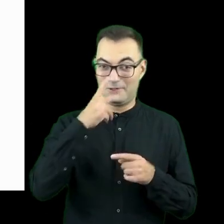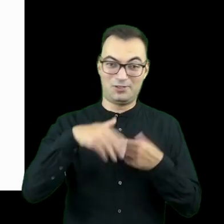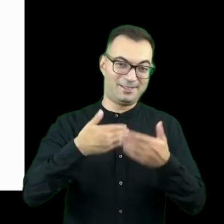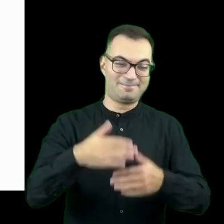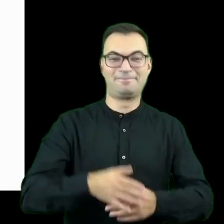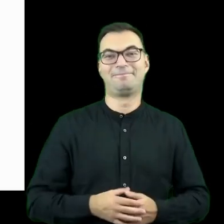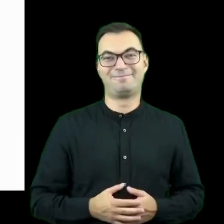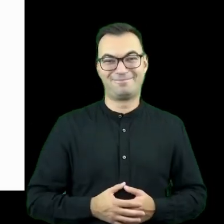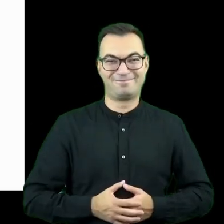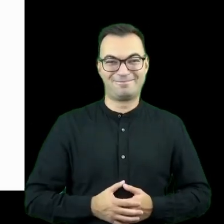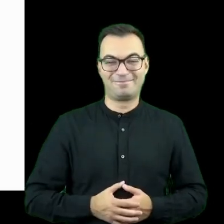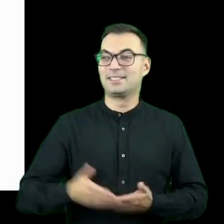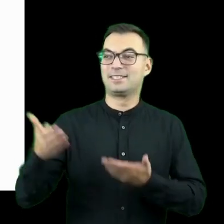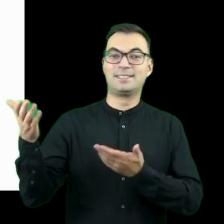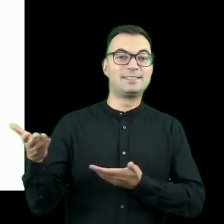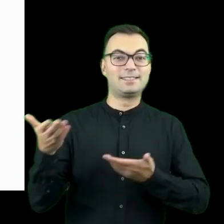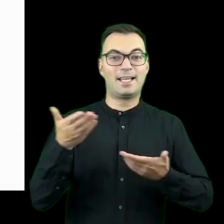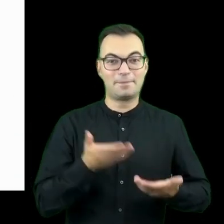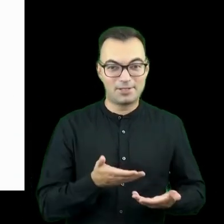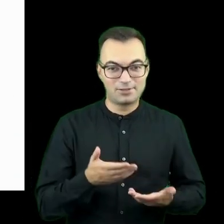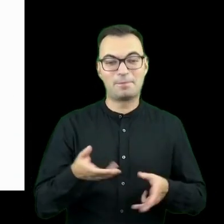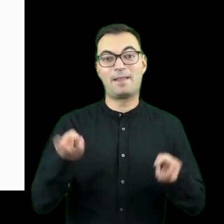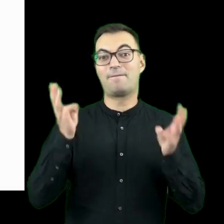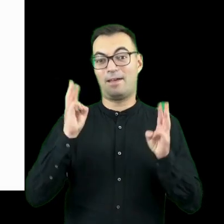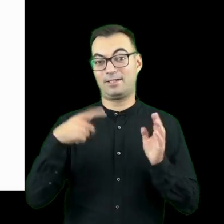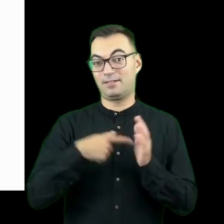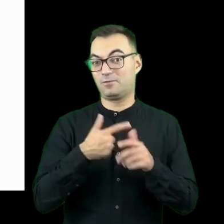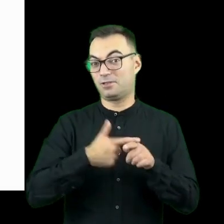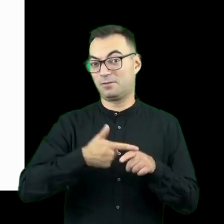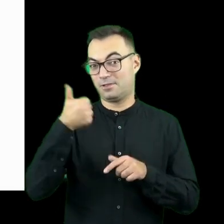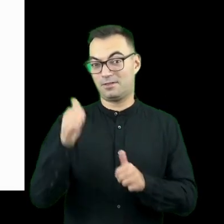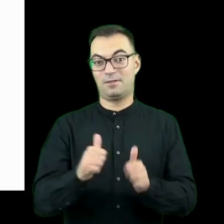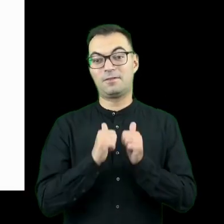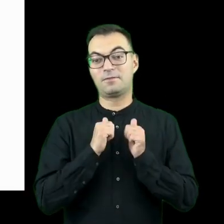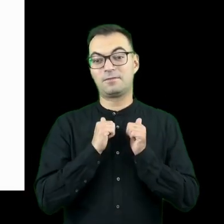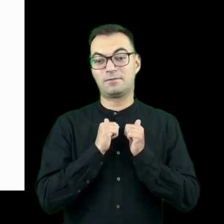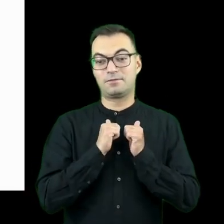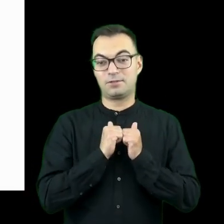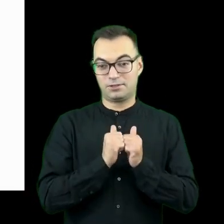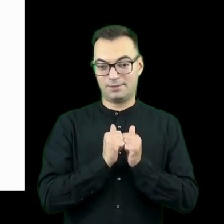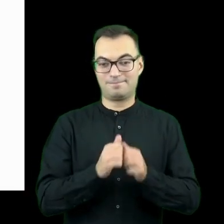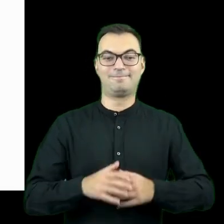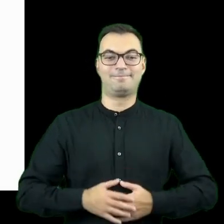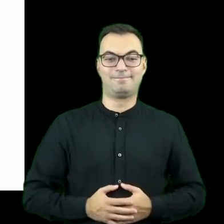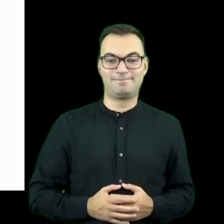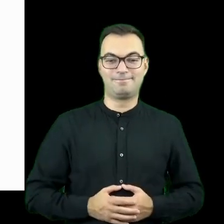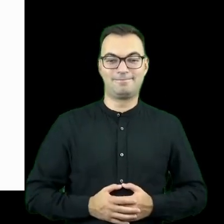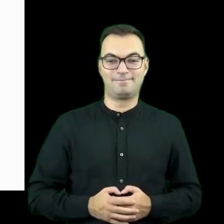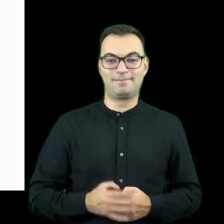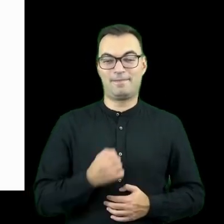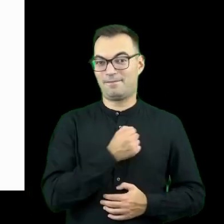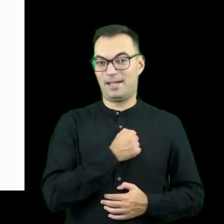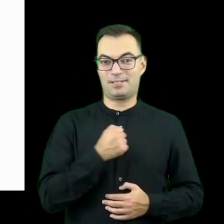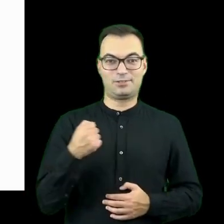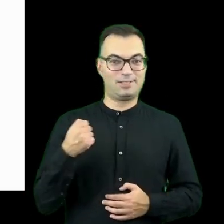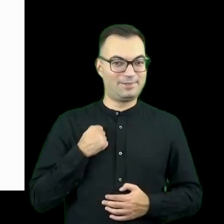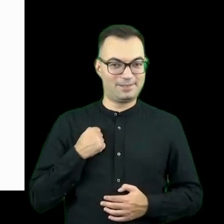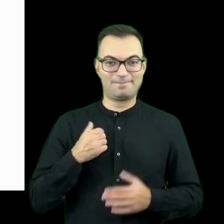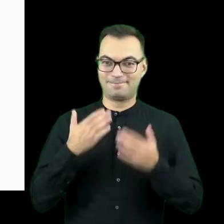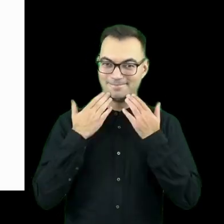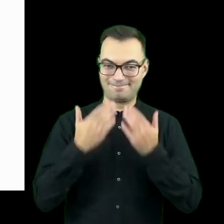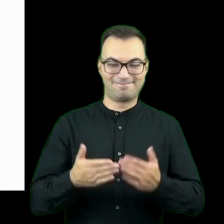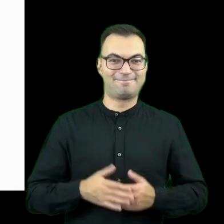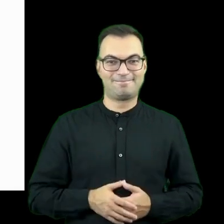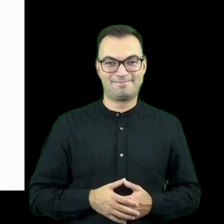nadzieję do zobaczenia. Zapraszamy na nasz warsztat 21 września w Warszawie.